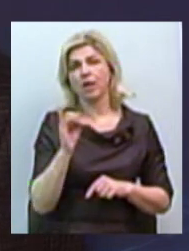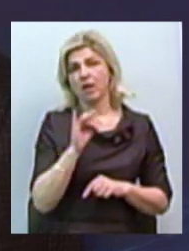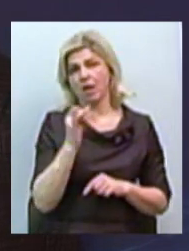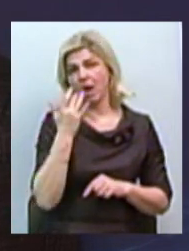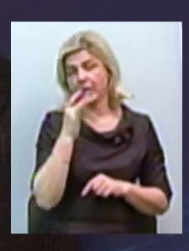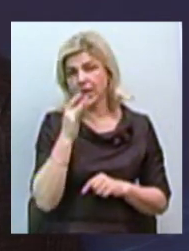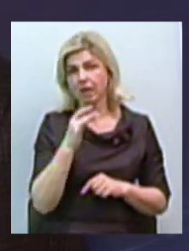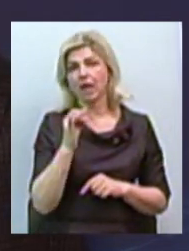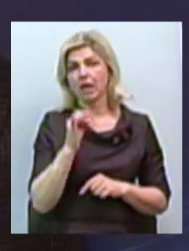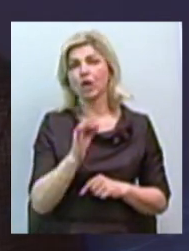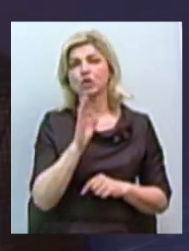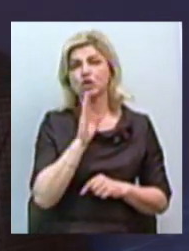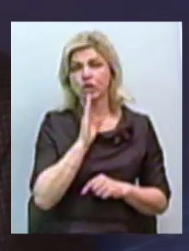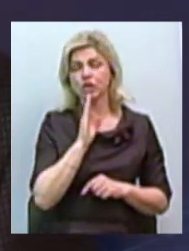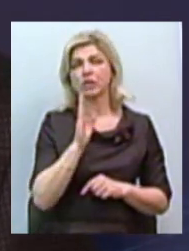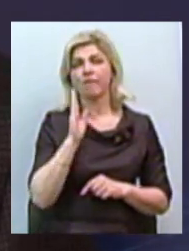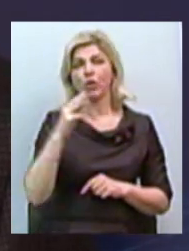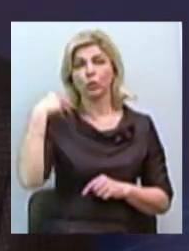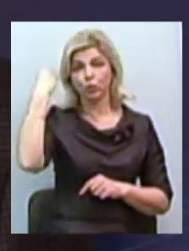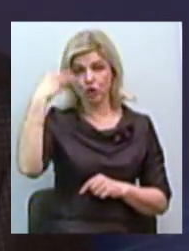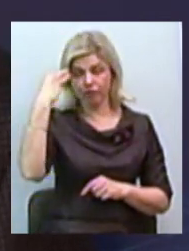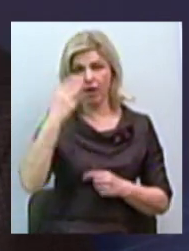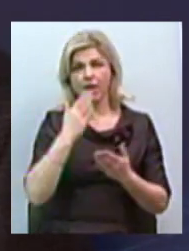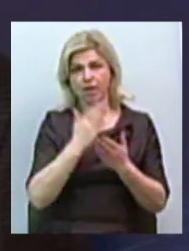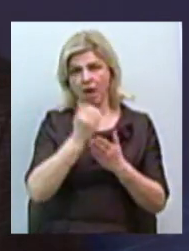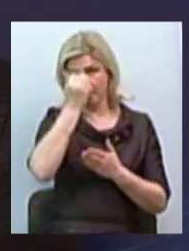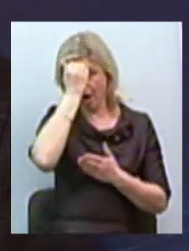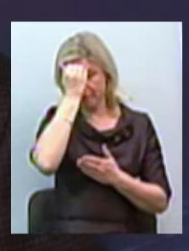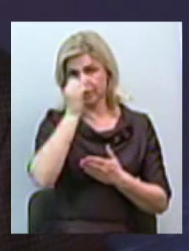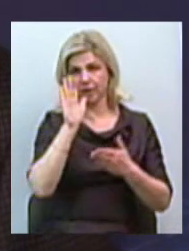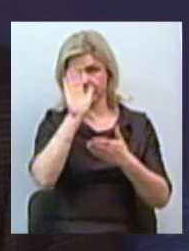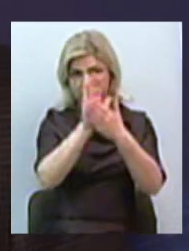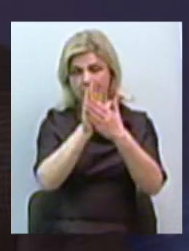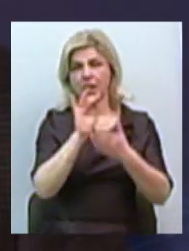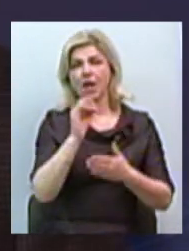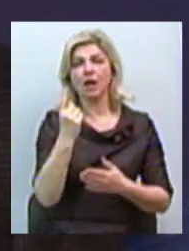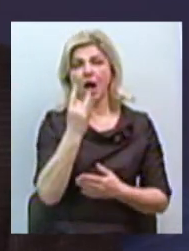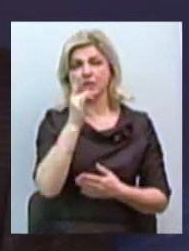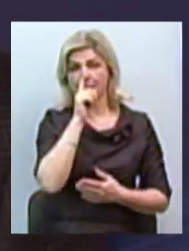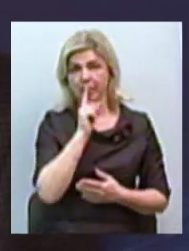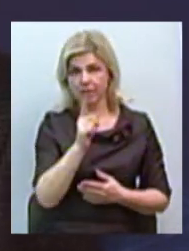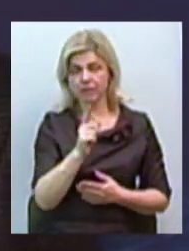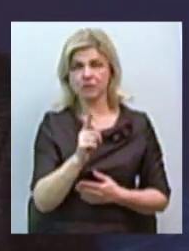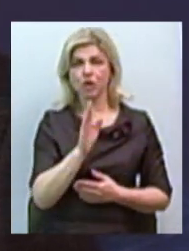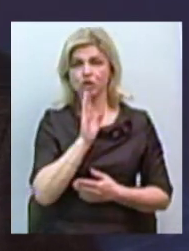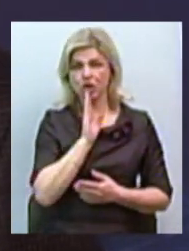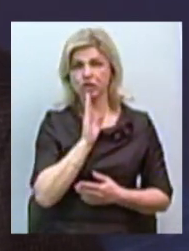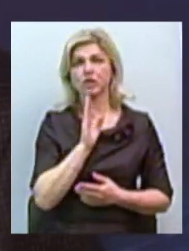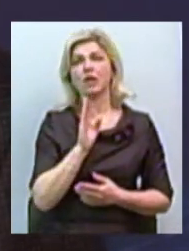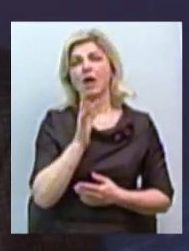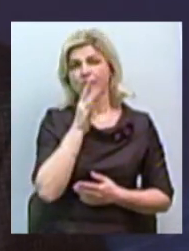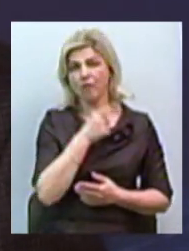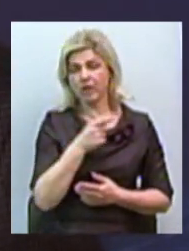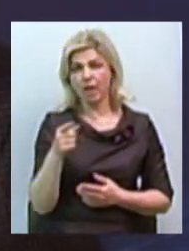на душевих імеє пам'ятки, які кажуть, що раз в місяць жінка в репродуктивному возрасте чи в період